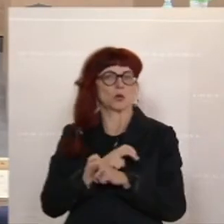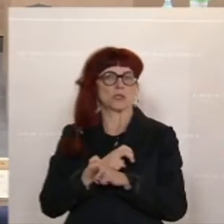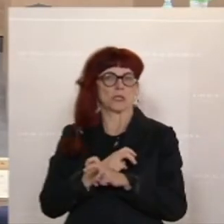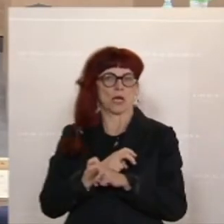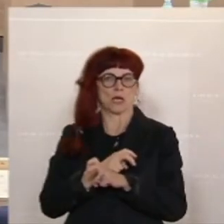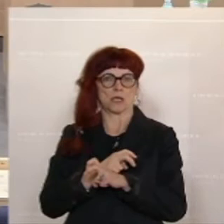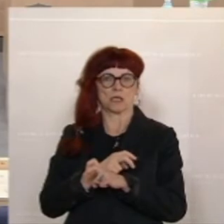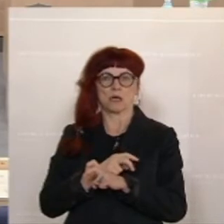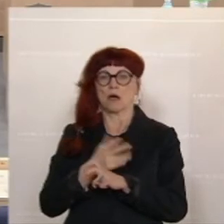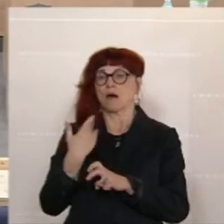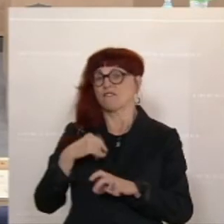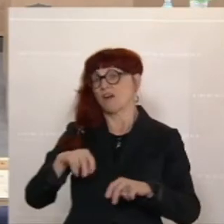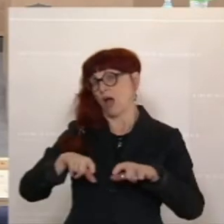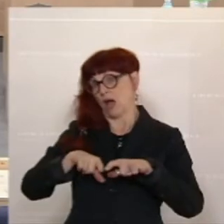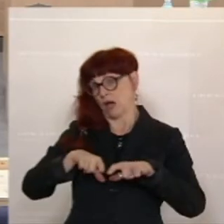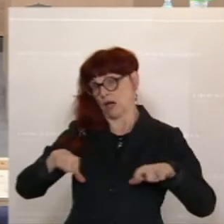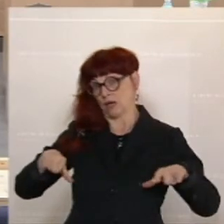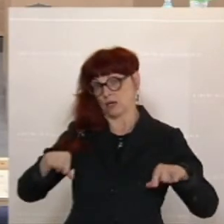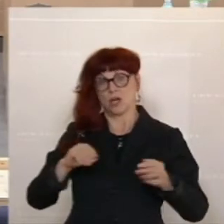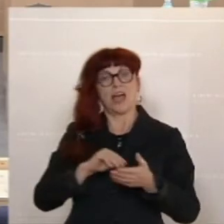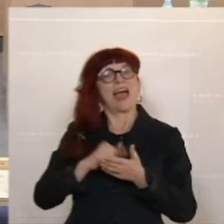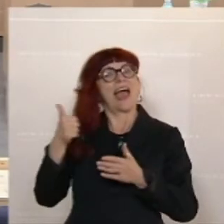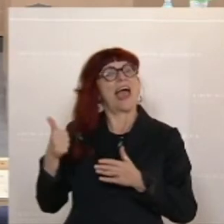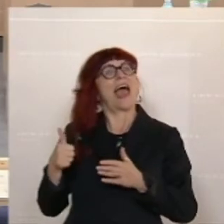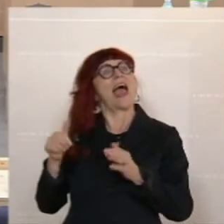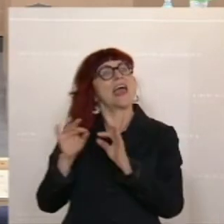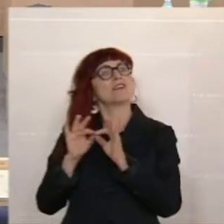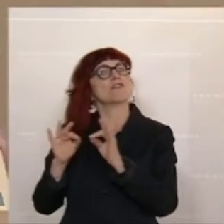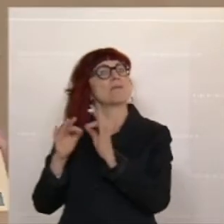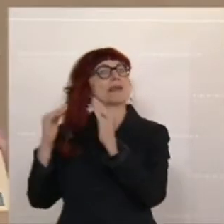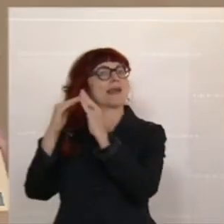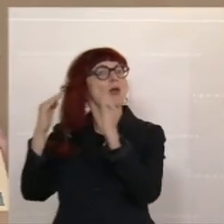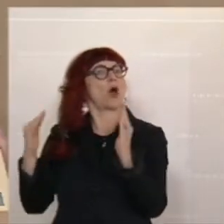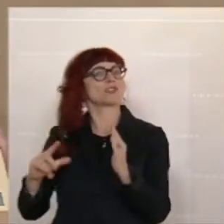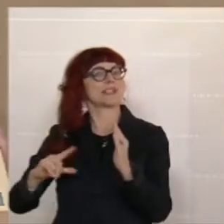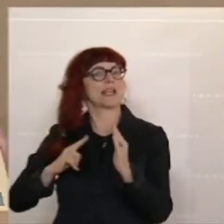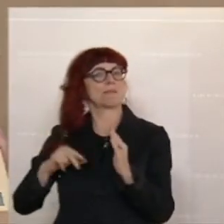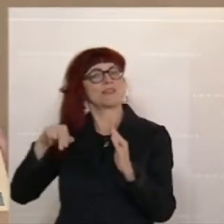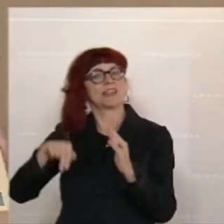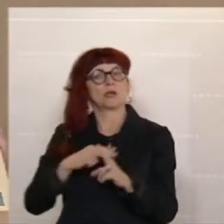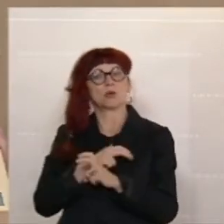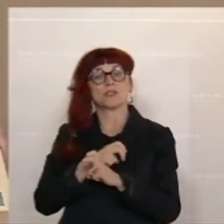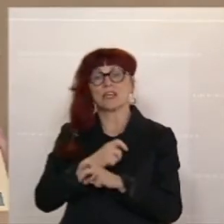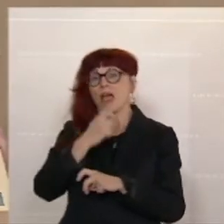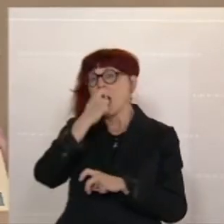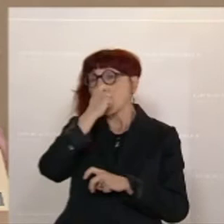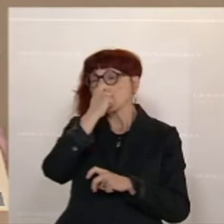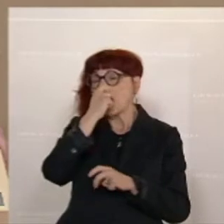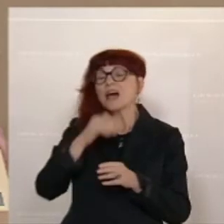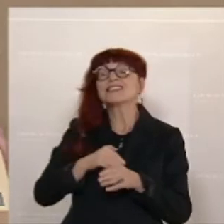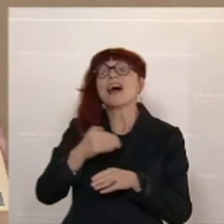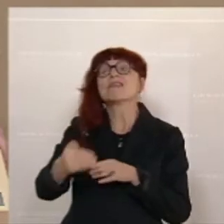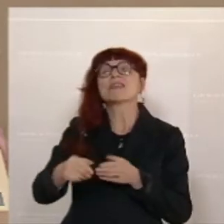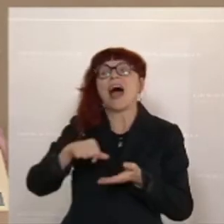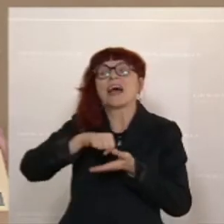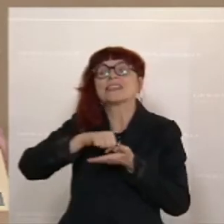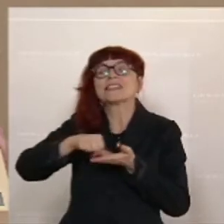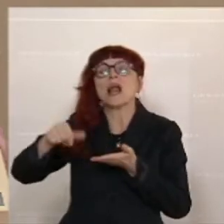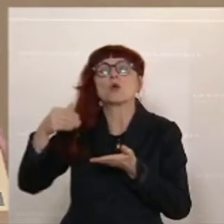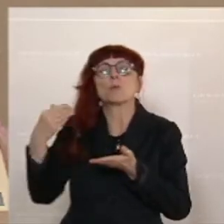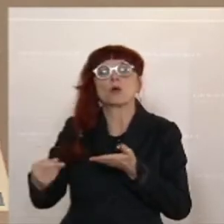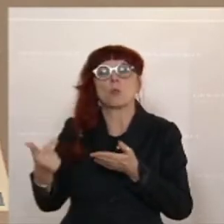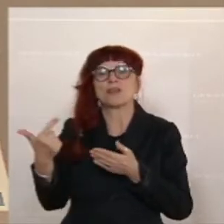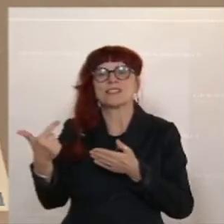die geschrieben hat und die in einem kleinen Einfamilienhaus in Niederösterreich lebt. Und sie hat eine Gasnachzahlung jetzt bekommen in der Größenordnung von 2